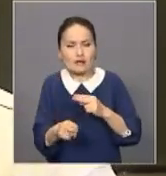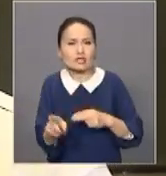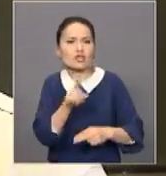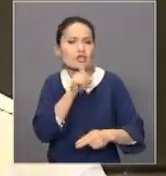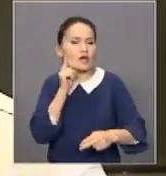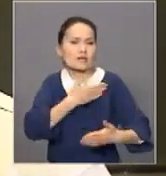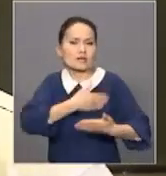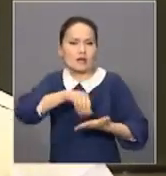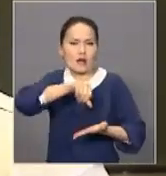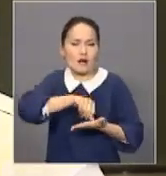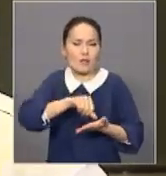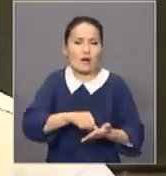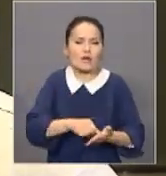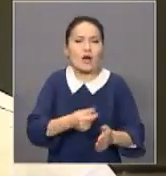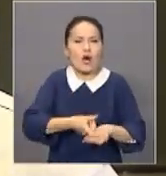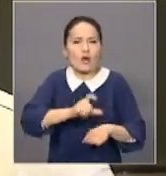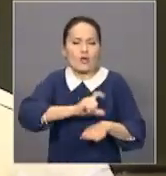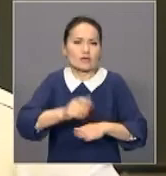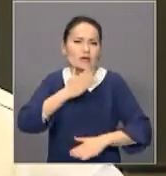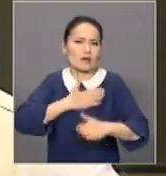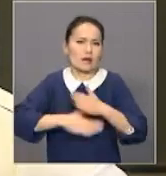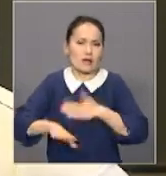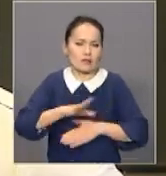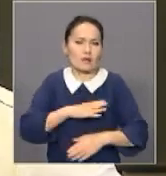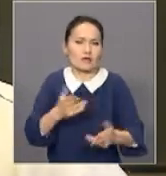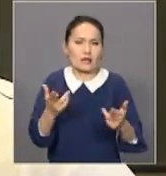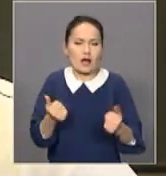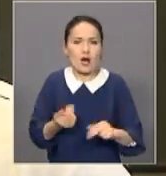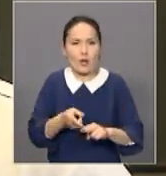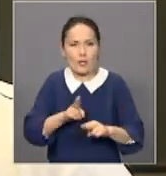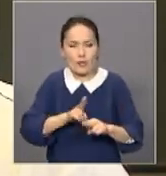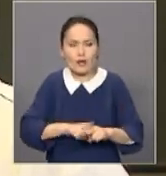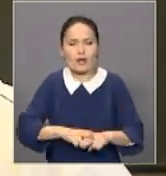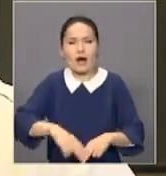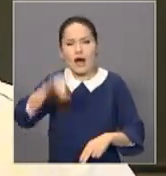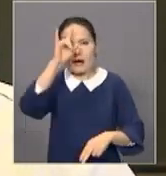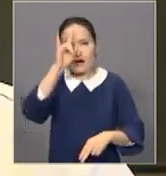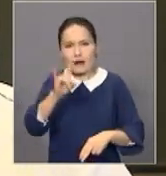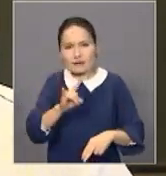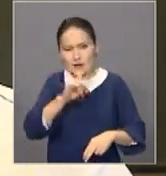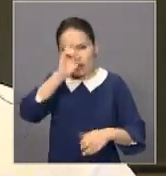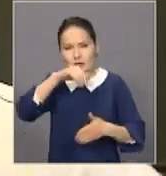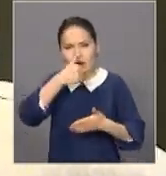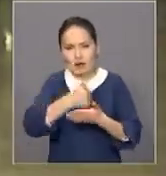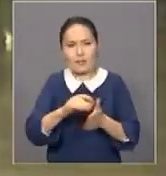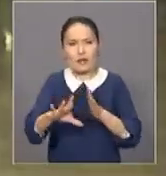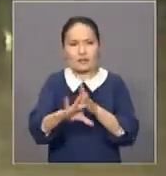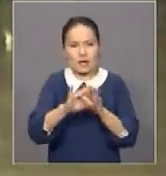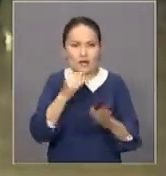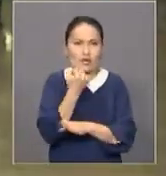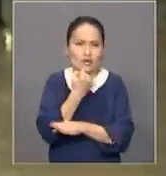осылайша керемет әсерлермен бөлісіп жатыр. Шында да бұл дана қалықтың даратандауы.